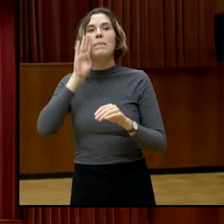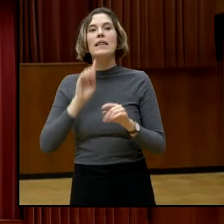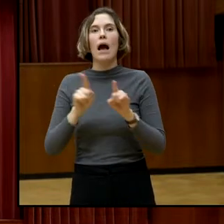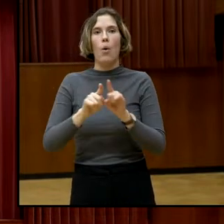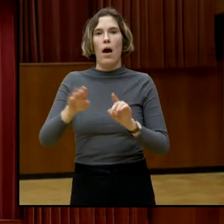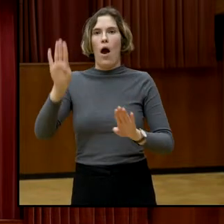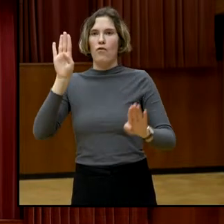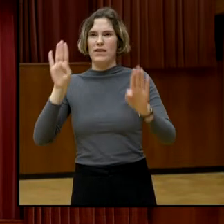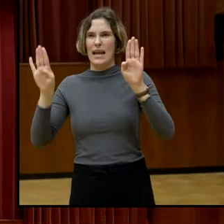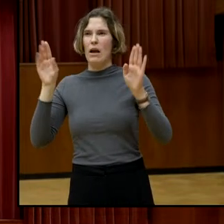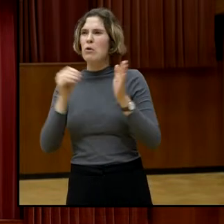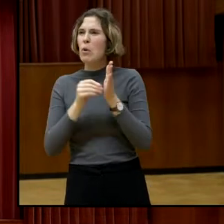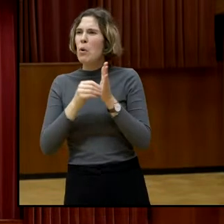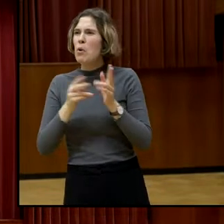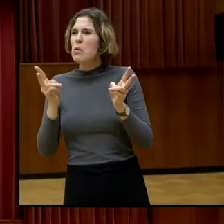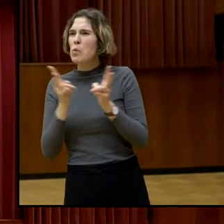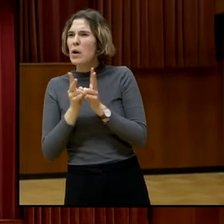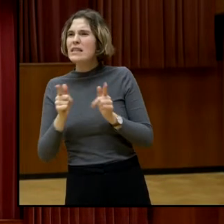Okay, wir warten noch ein bisschen.